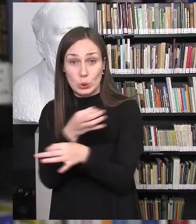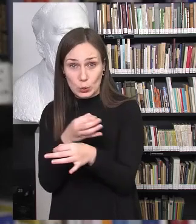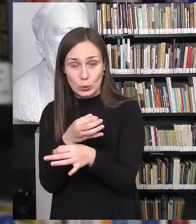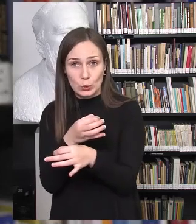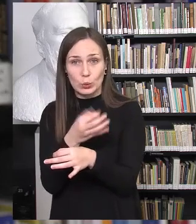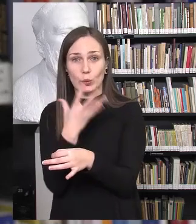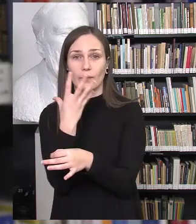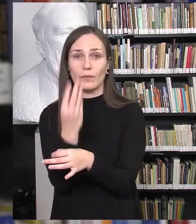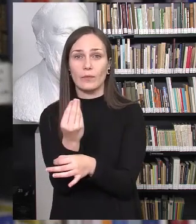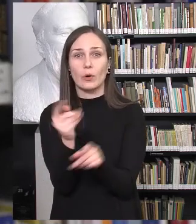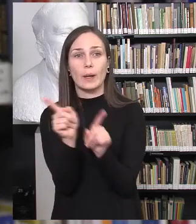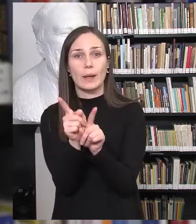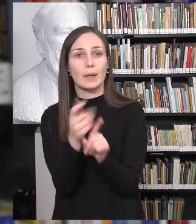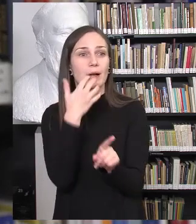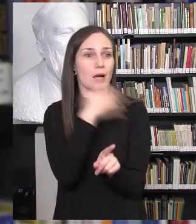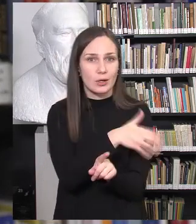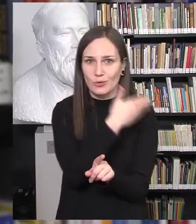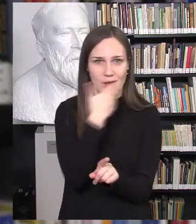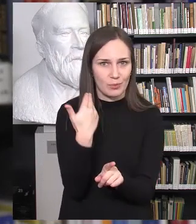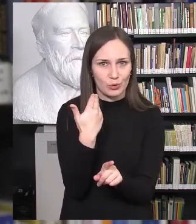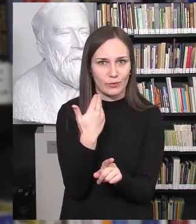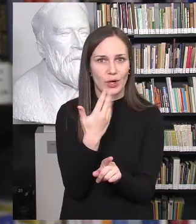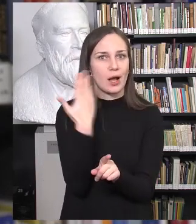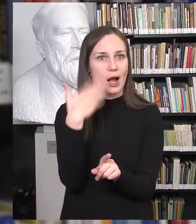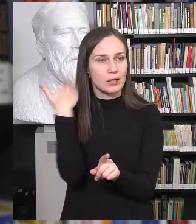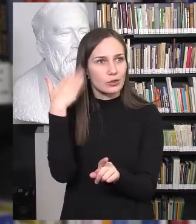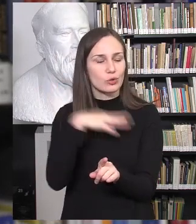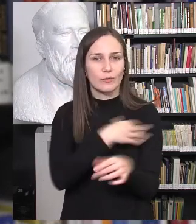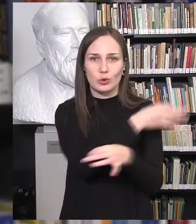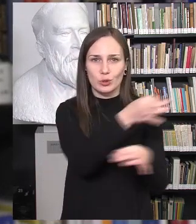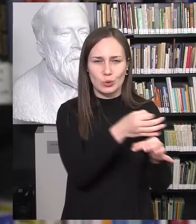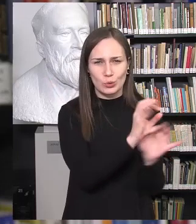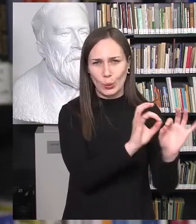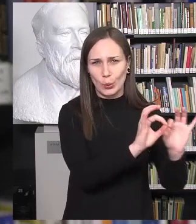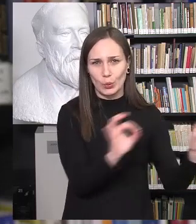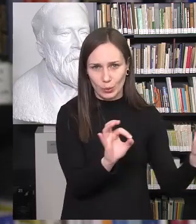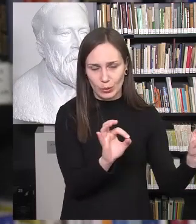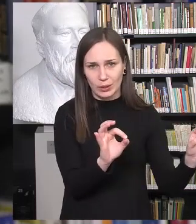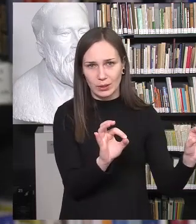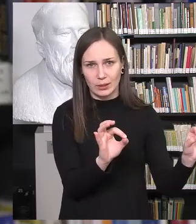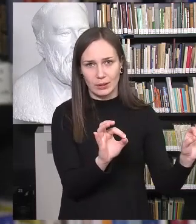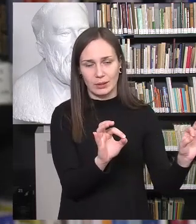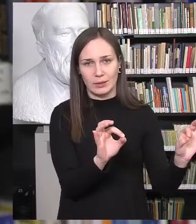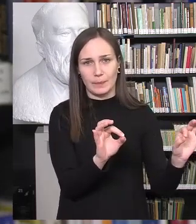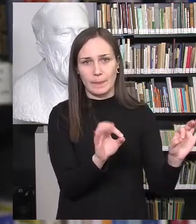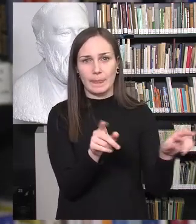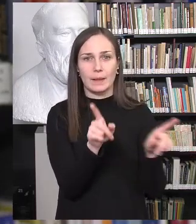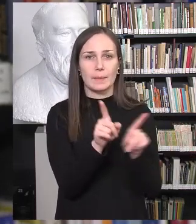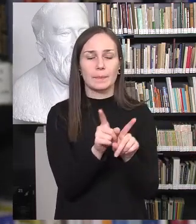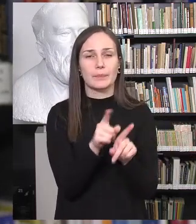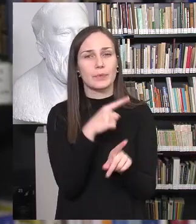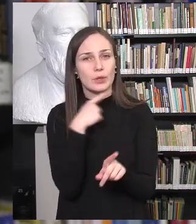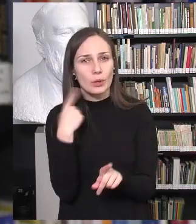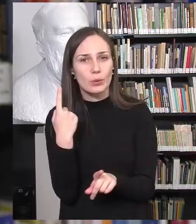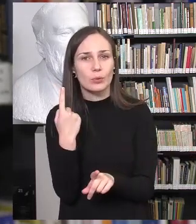net ne tai, kad tokios karštas, tai jų tiesiog nelabai ir buvo gal tokioj platformui, kur tiek